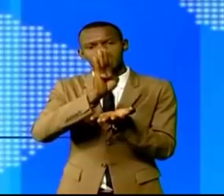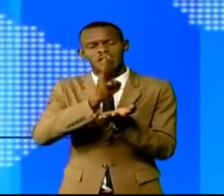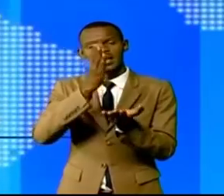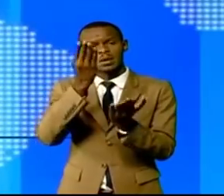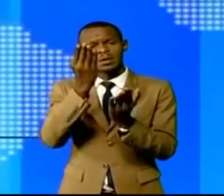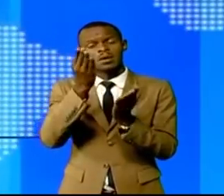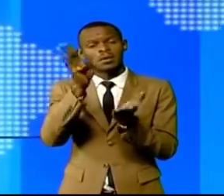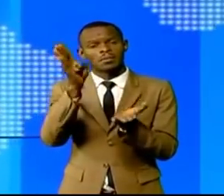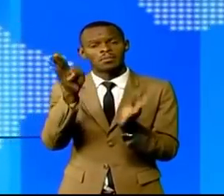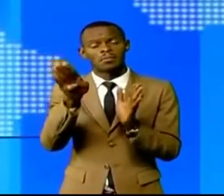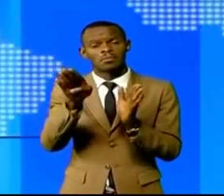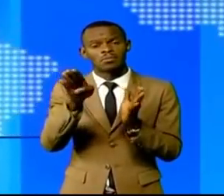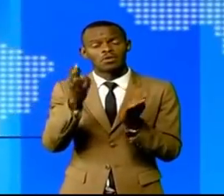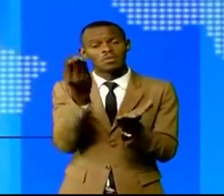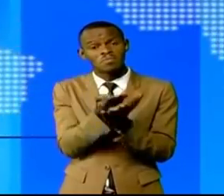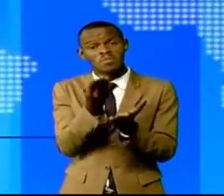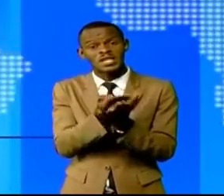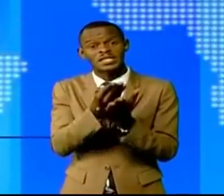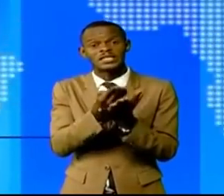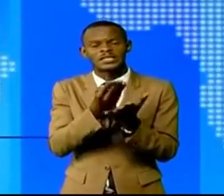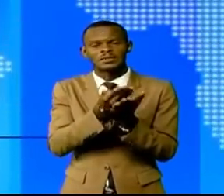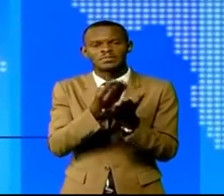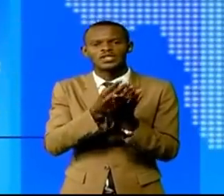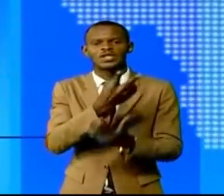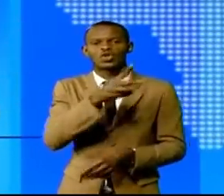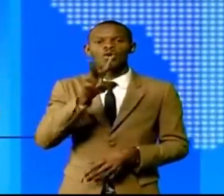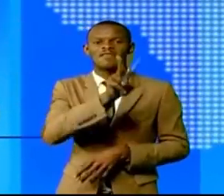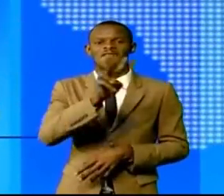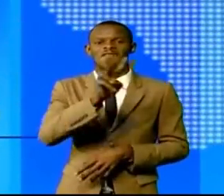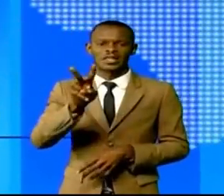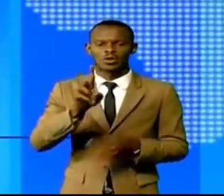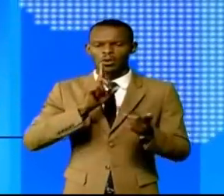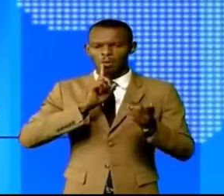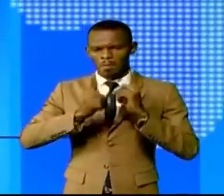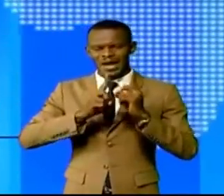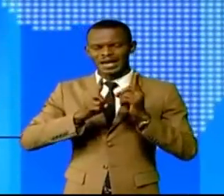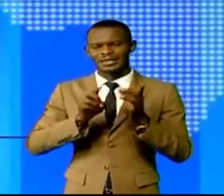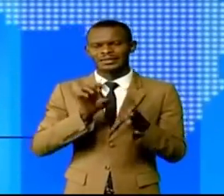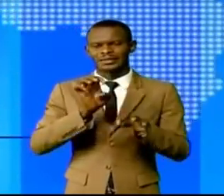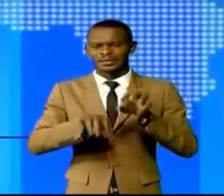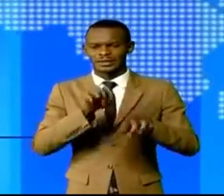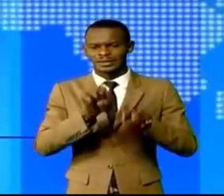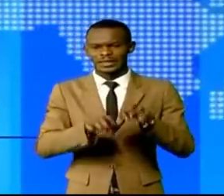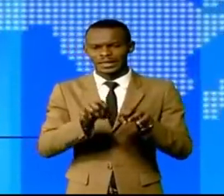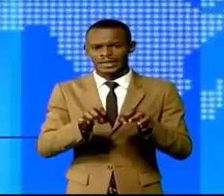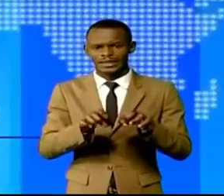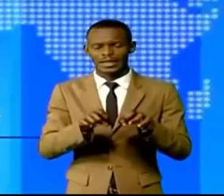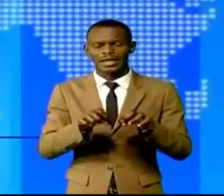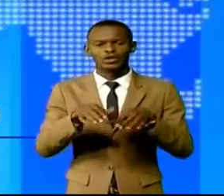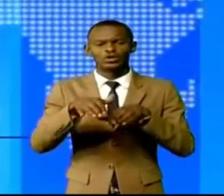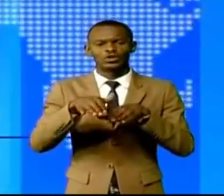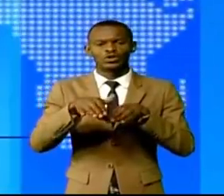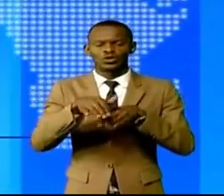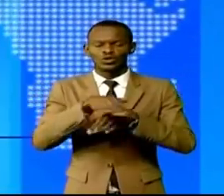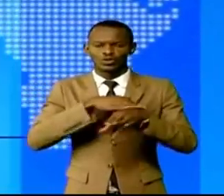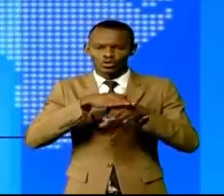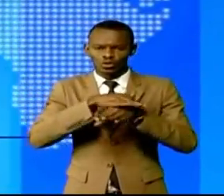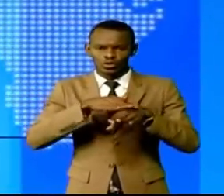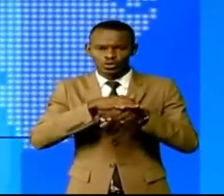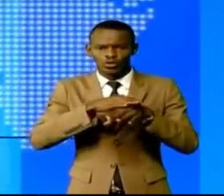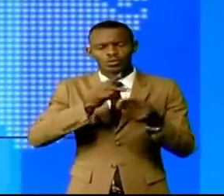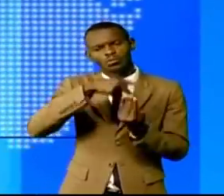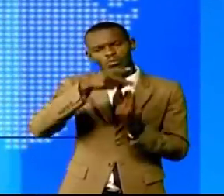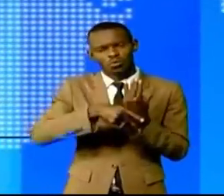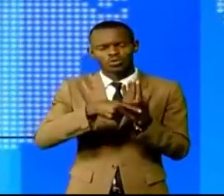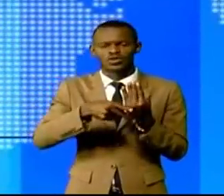secrétaire général au développement rural et président du comité de pilotage du projet de renforcement des infrastructures socio-économiques qui